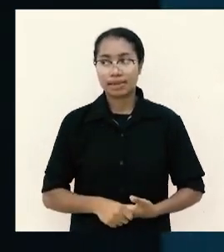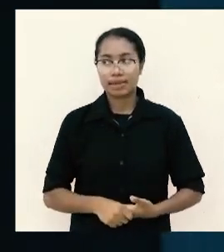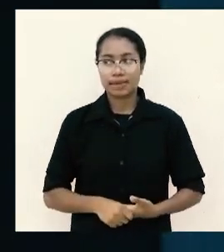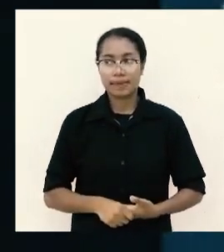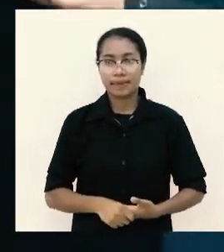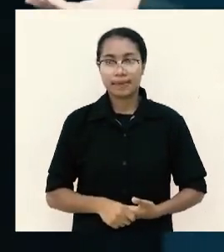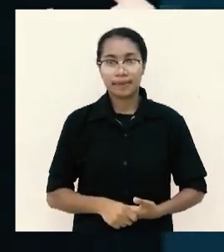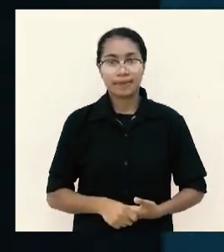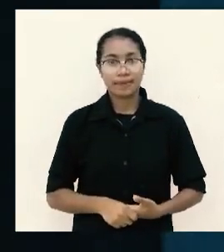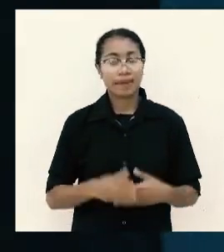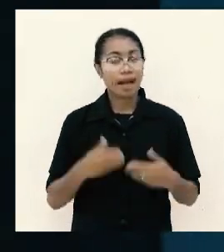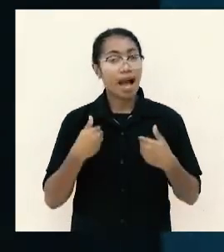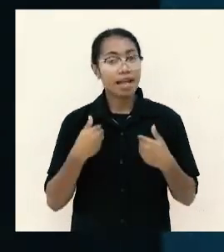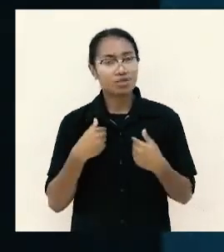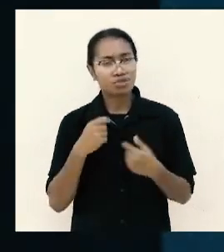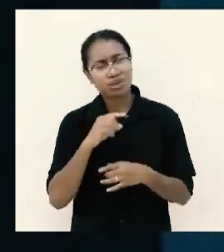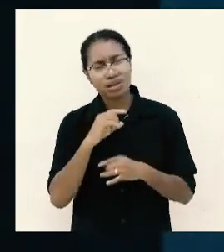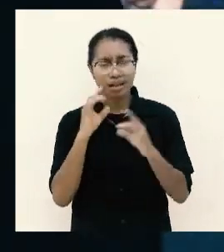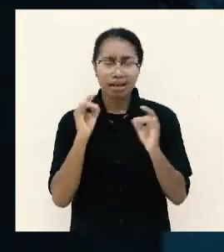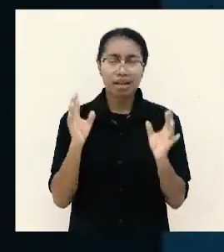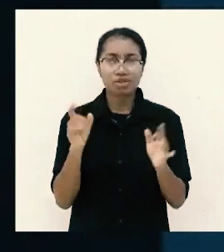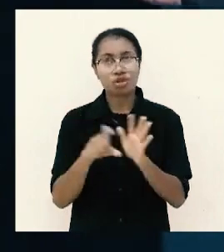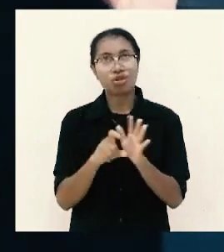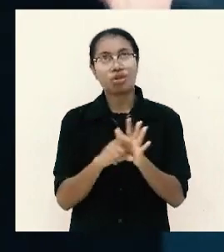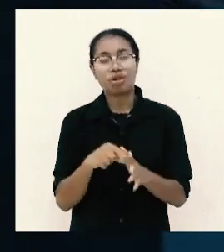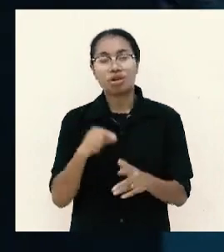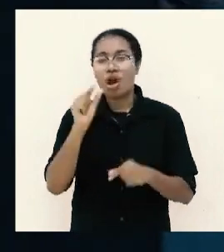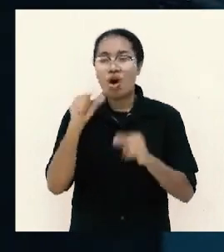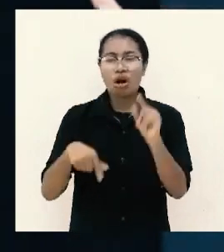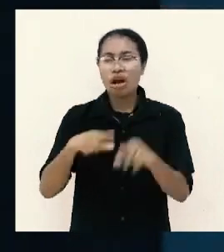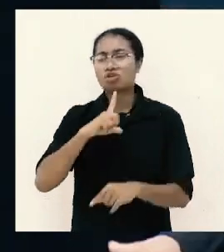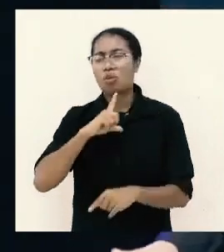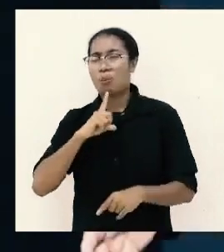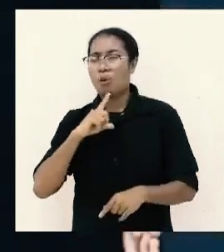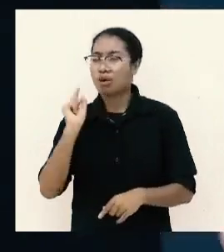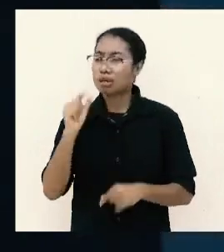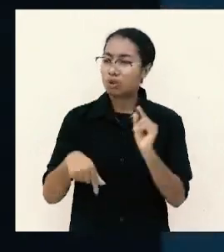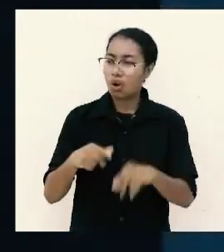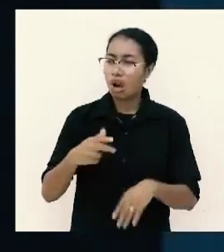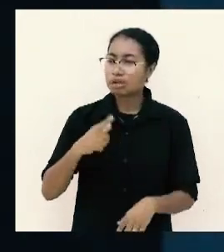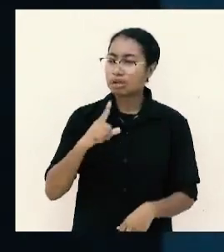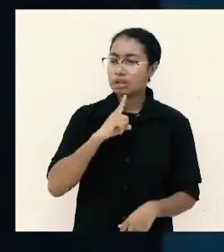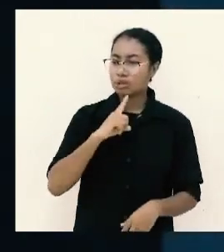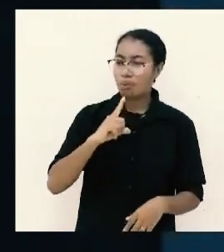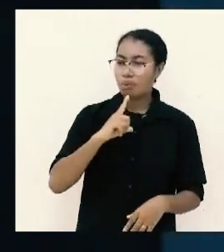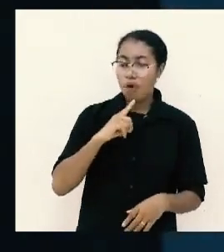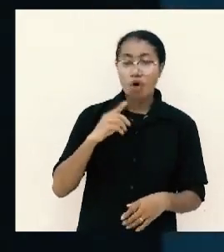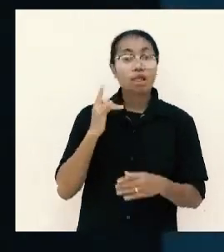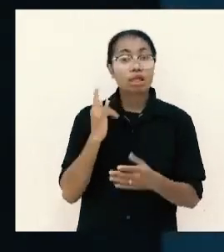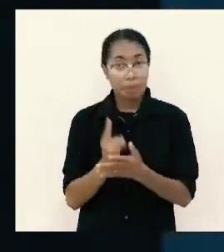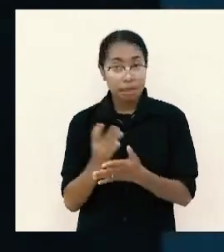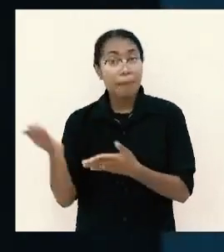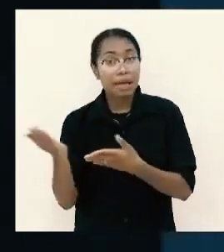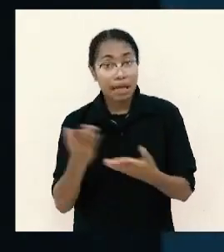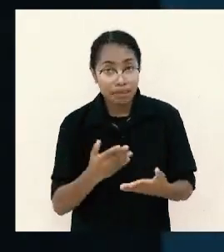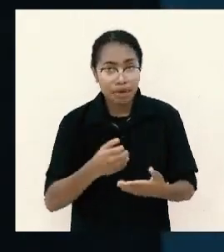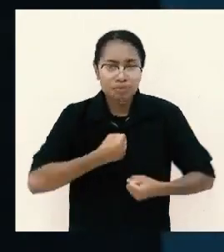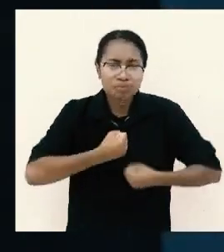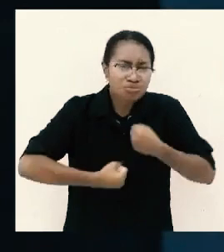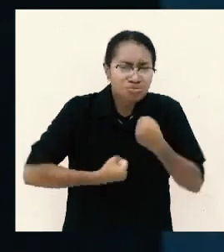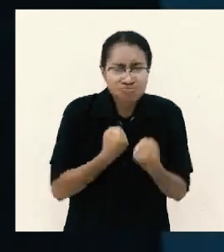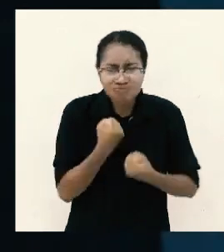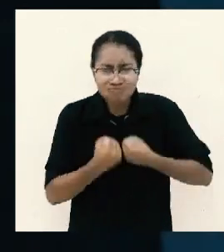ada juga gejala lain ada orang yang terlalu sombong dan terpaksa menerima lalu akhirnya dia berusaha